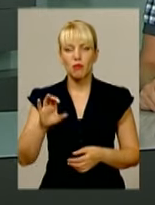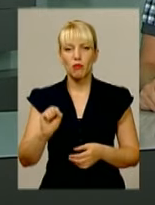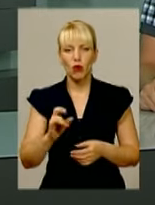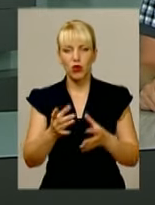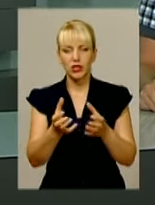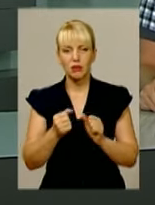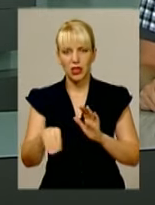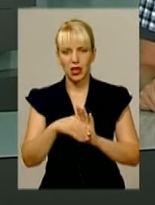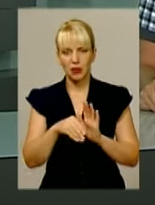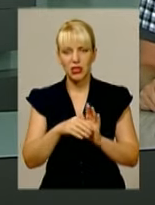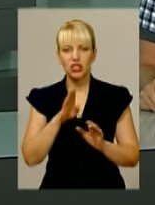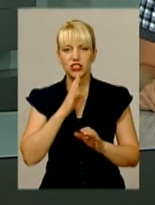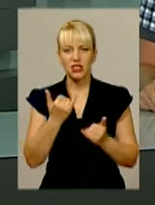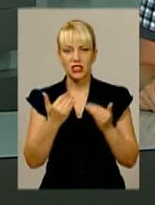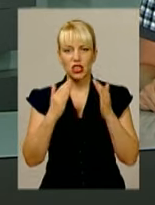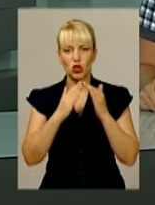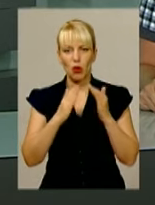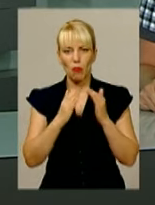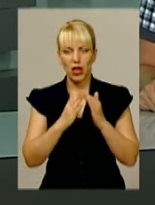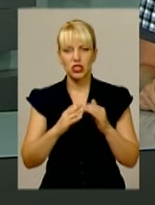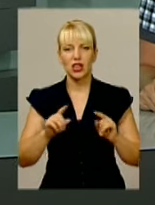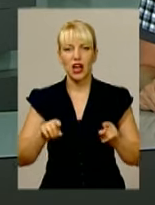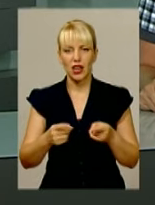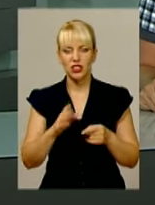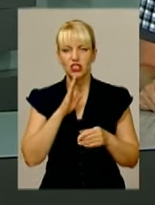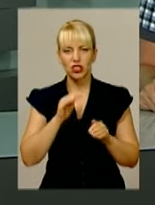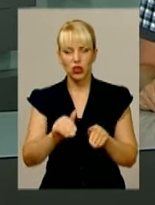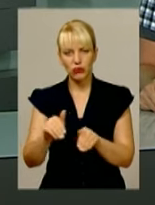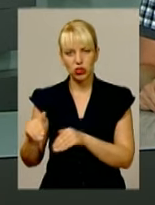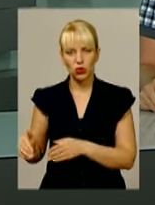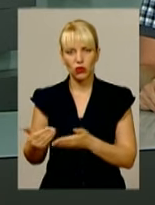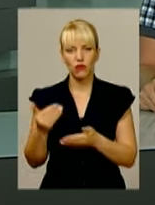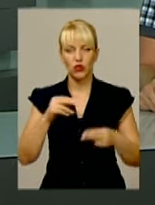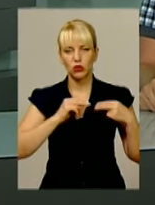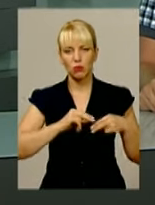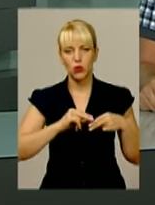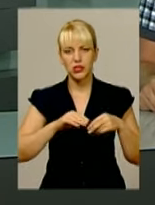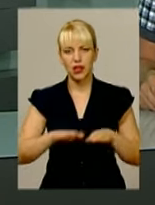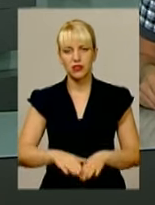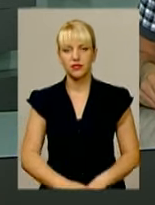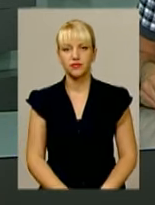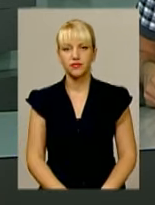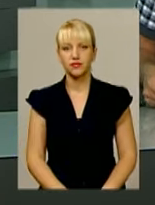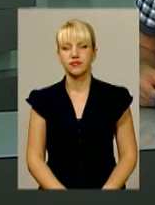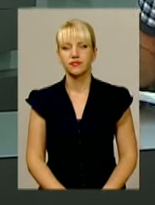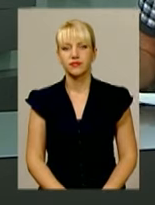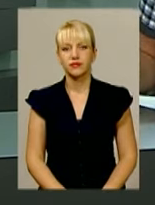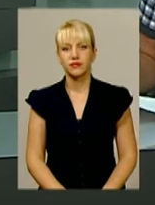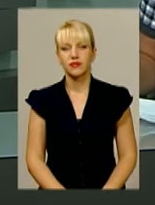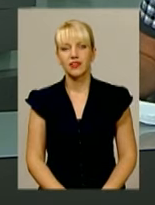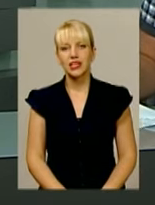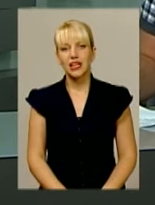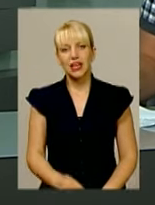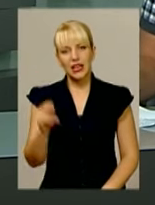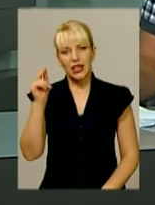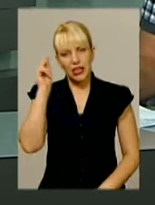домашнім арештом. Її відсторонено від посади, повідомляє обласна прокуратура. Шкільні